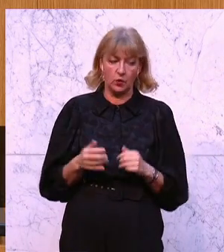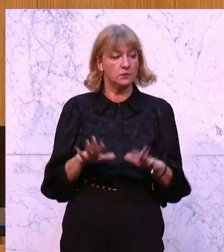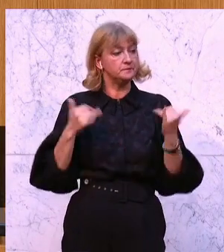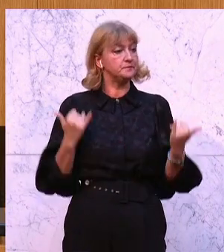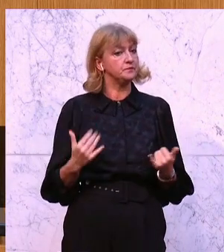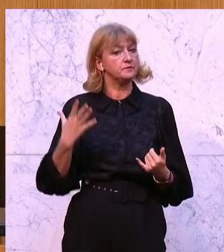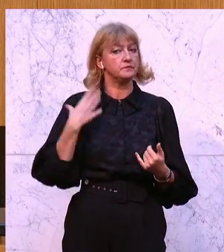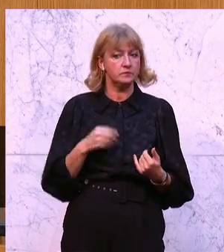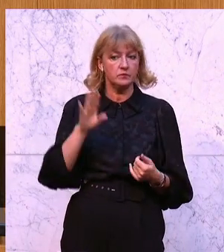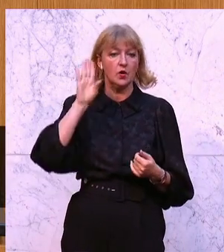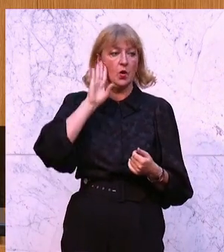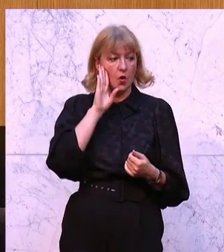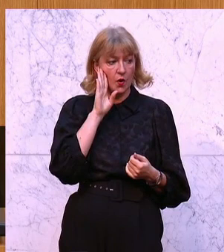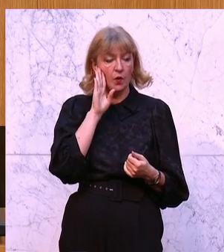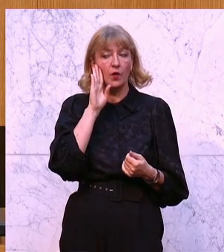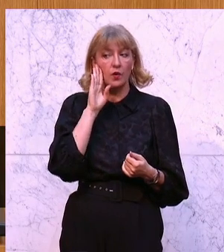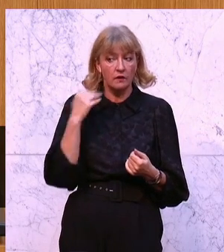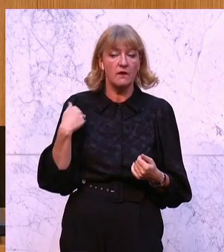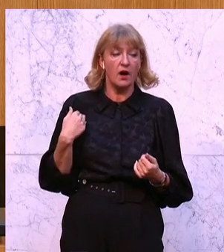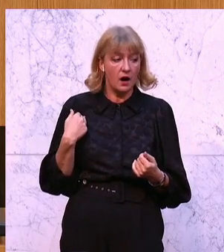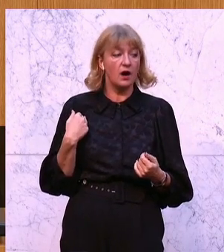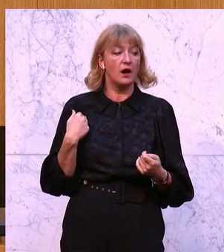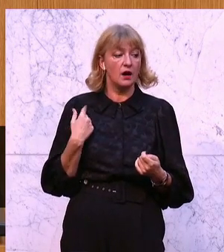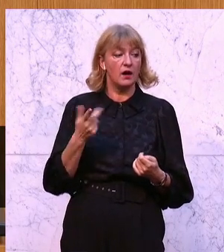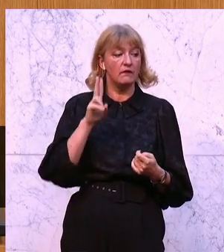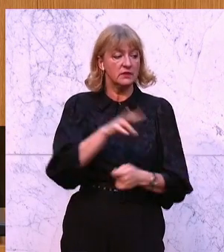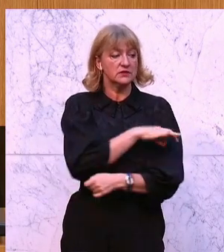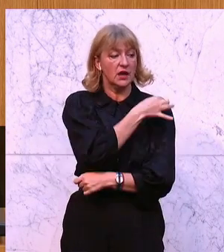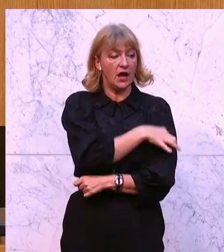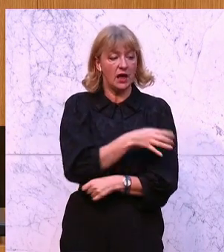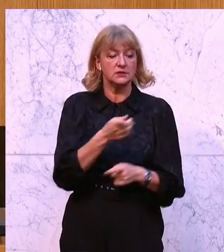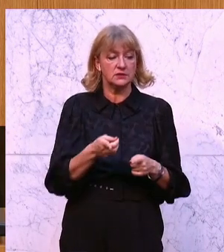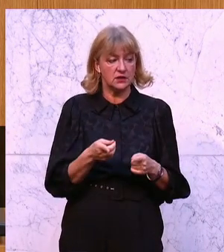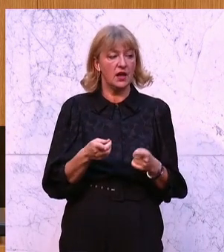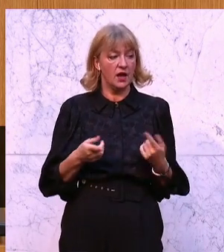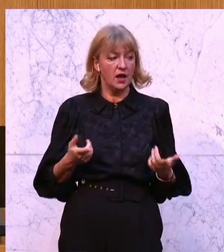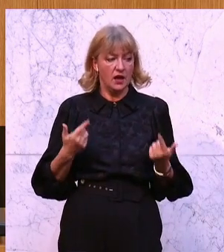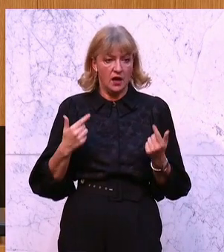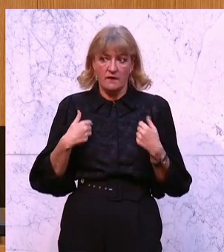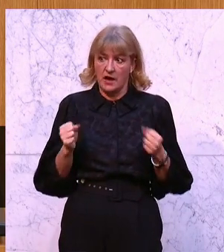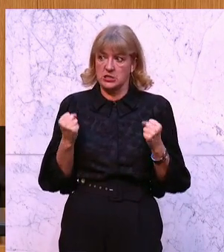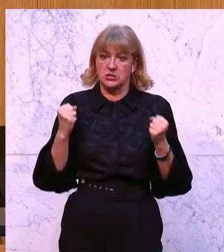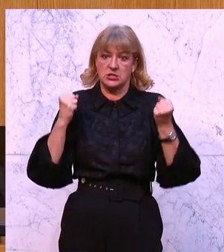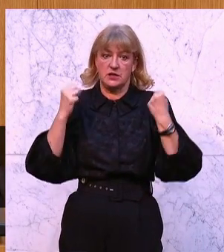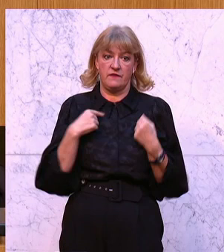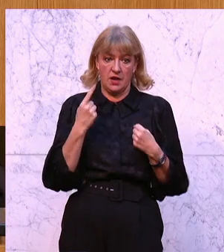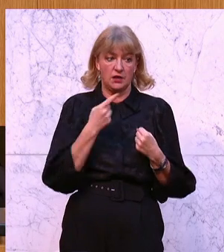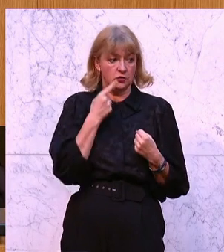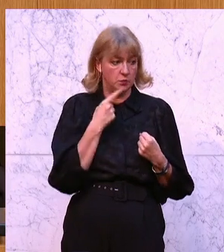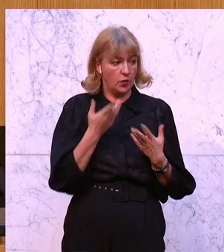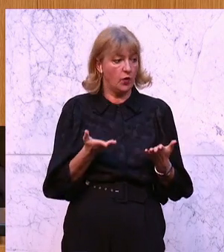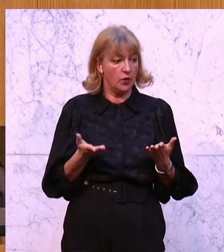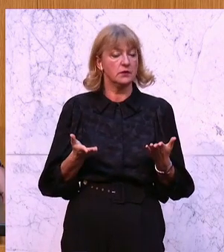heute wieder, ich weiß nicht, was der Vizekanzler, der war nicht richtig aufgekratzt, da